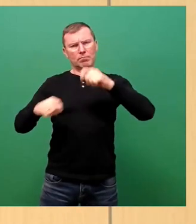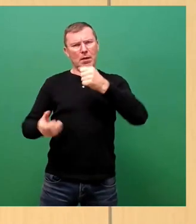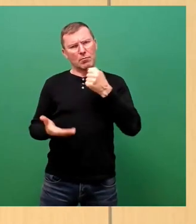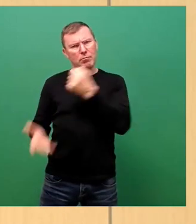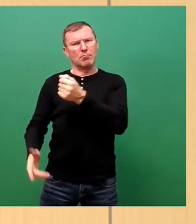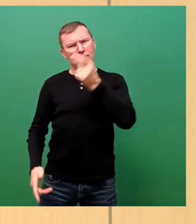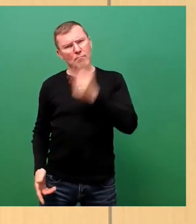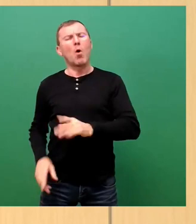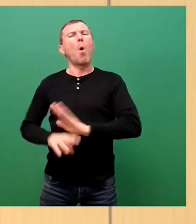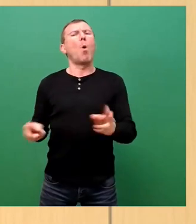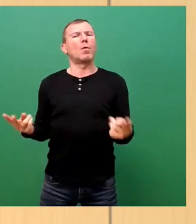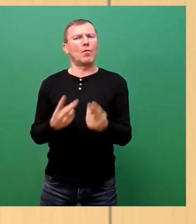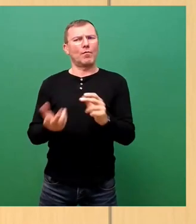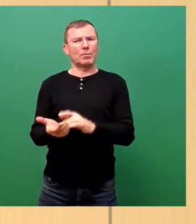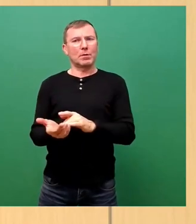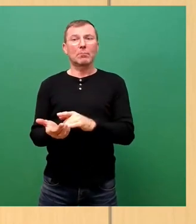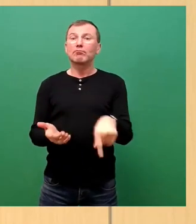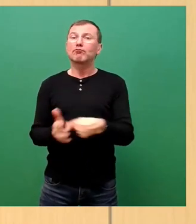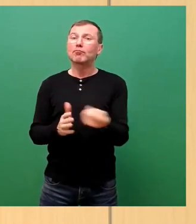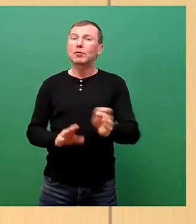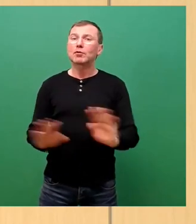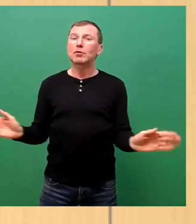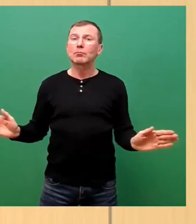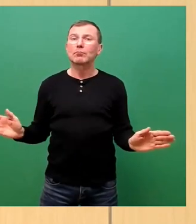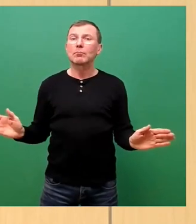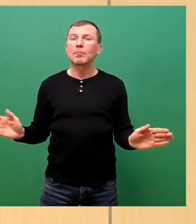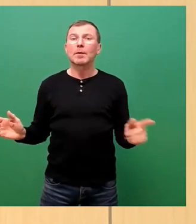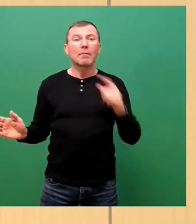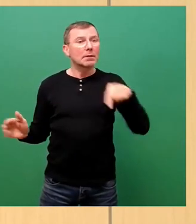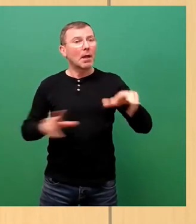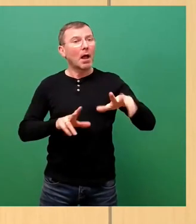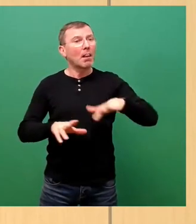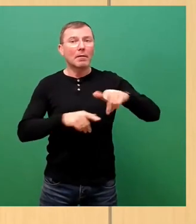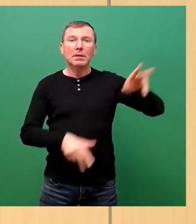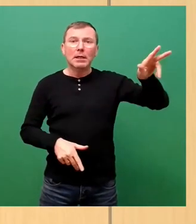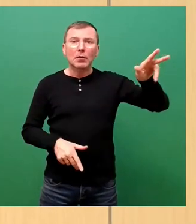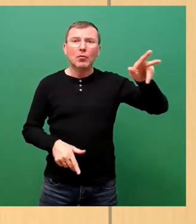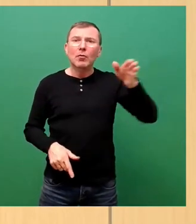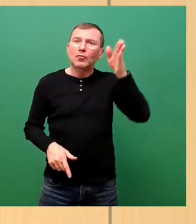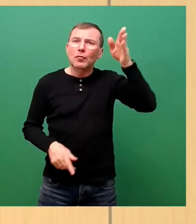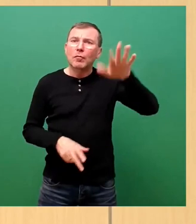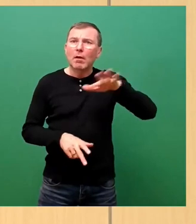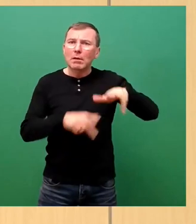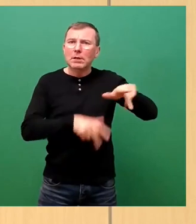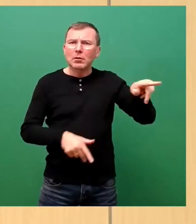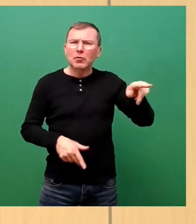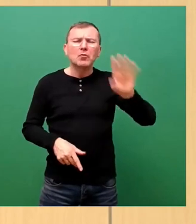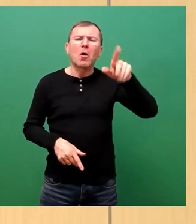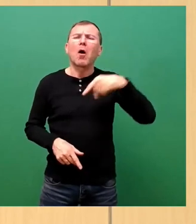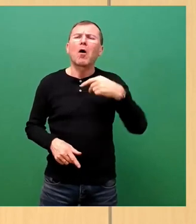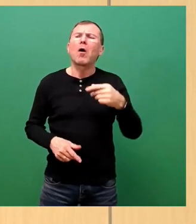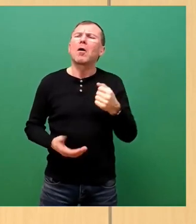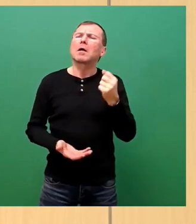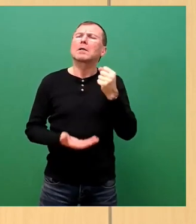ohne Förderung. Das ist jetzt weg. Das heißt, wenn jetzt die jetzige Landesregierung oder eine zukünftige Landesregierung sagt, nö, es gibt kein Geld für